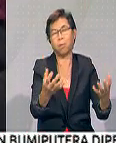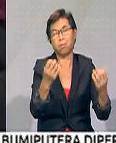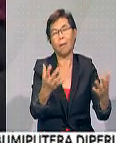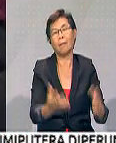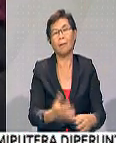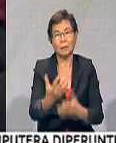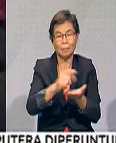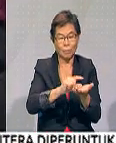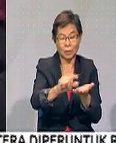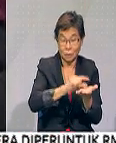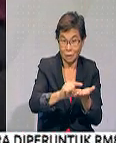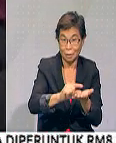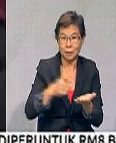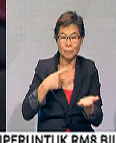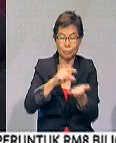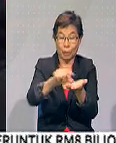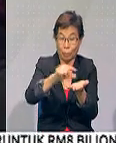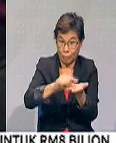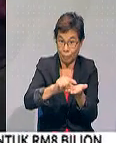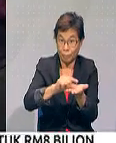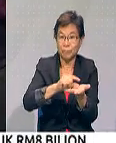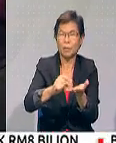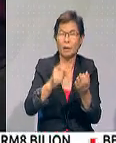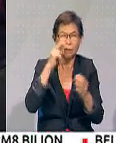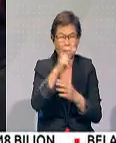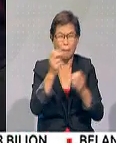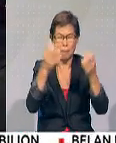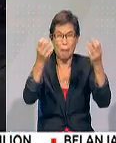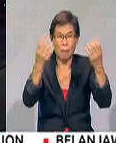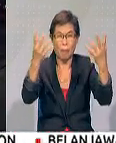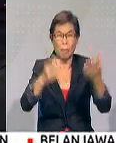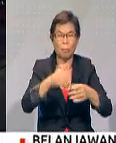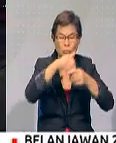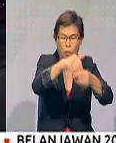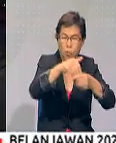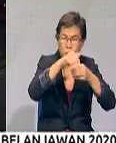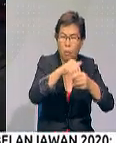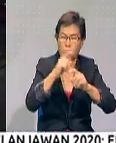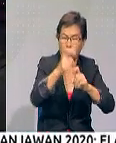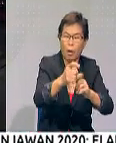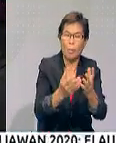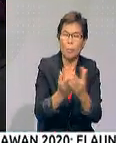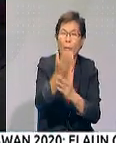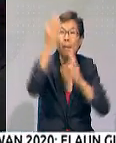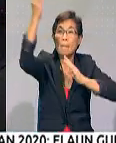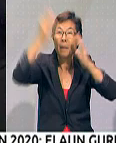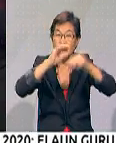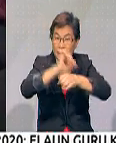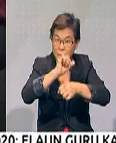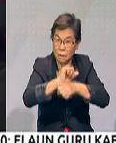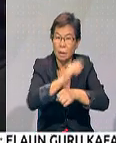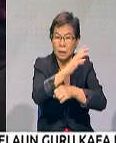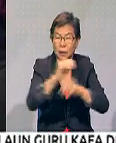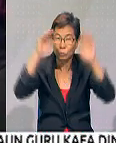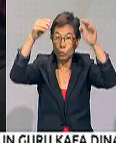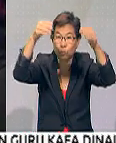pendapatan pula dan kita juga lihat ramai ataupun banyak insentif-insentif diberikan melalui Malaysia Kerja dan